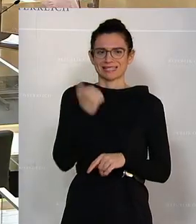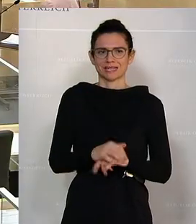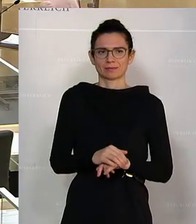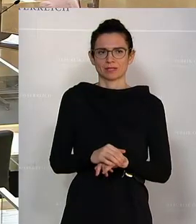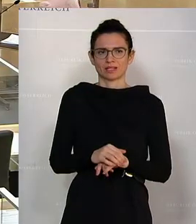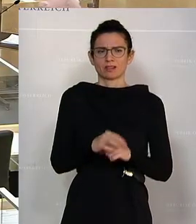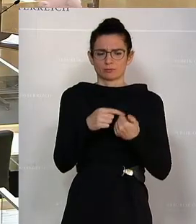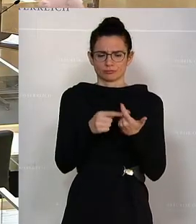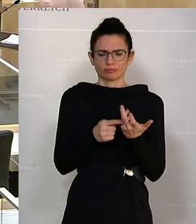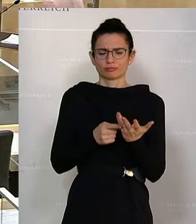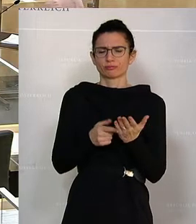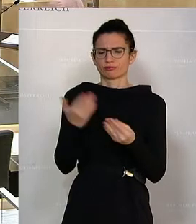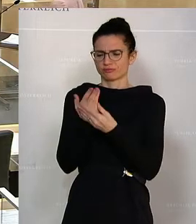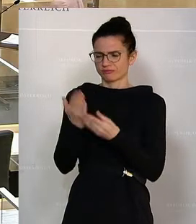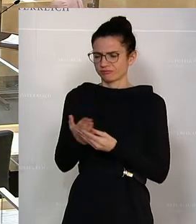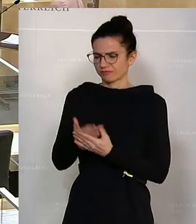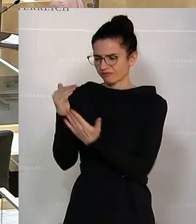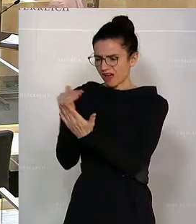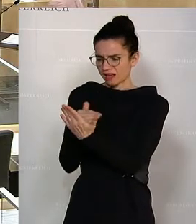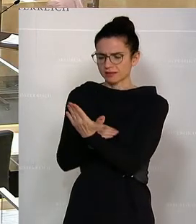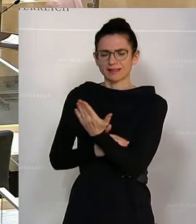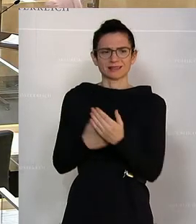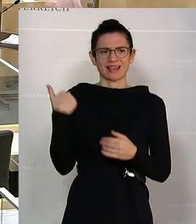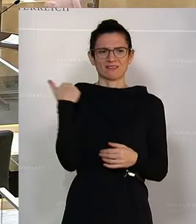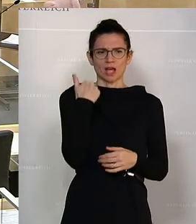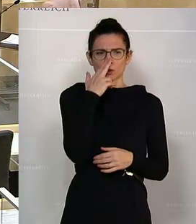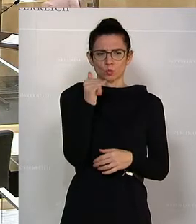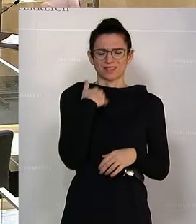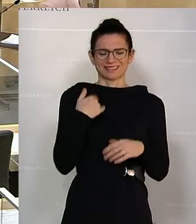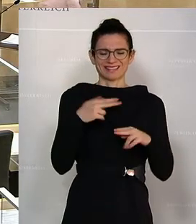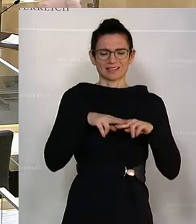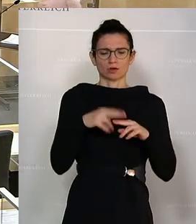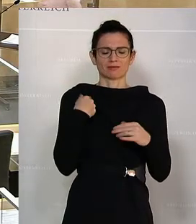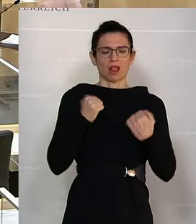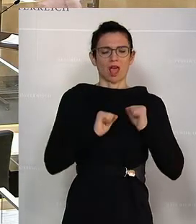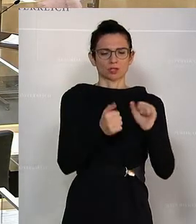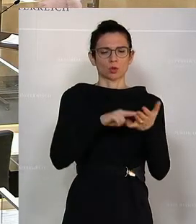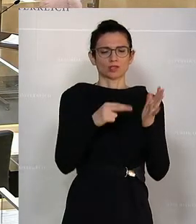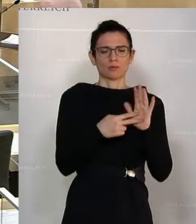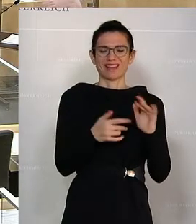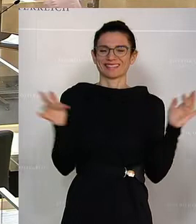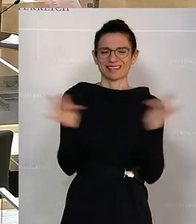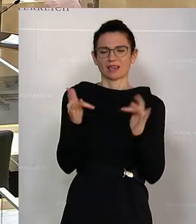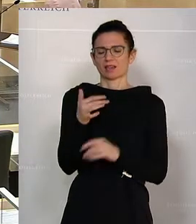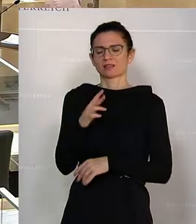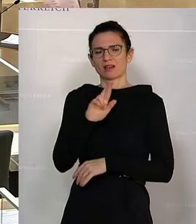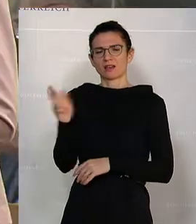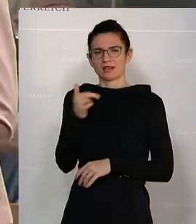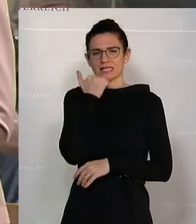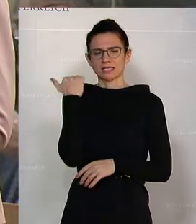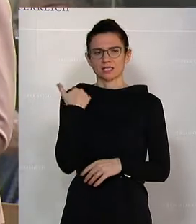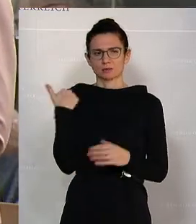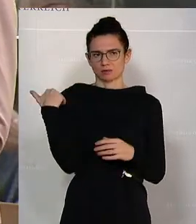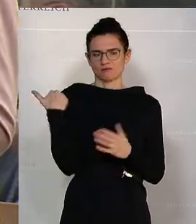Fakten haben wir hier im Juni beschlossen, einen nationalen Aktionsplan gegen Rechtsextremismus auf den Weg zu bringen, der auch Maßnahmen